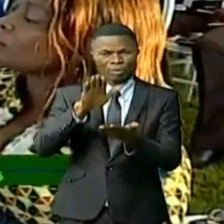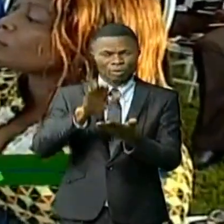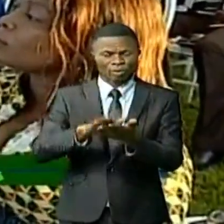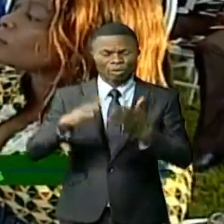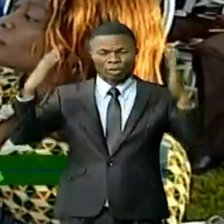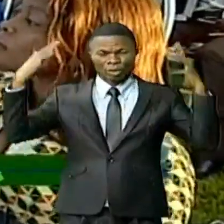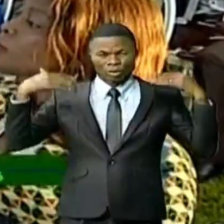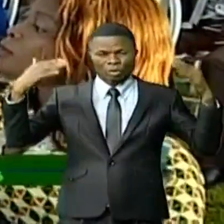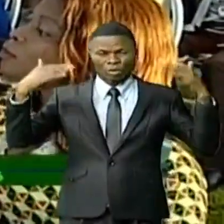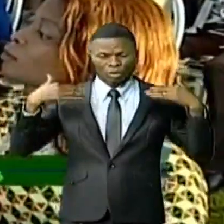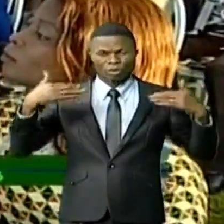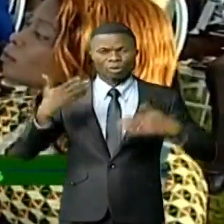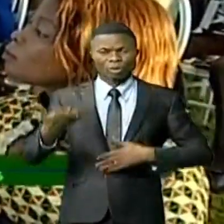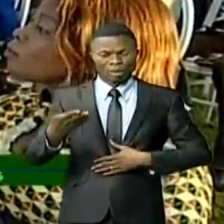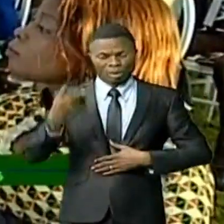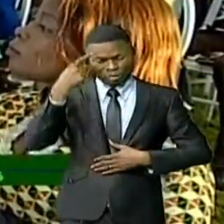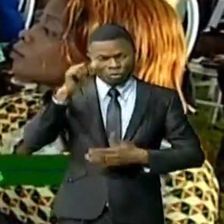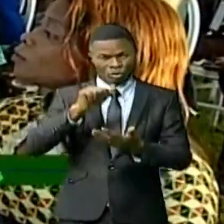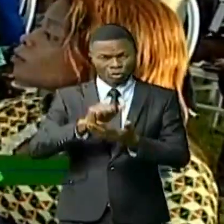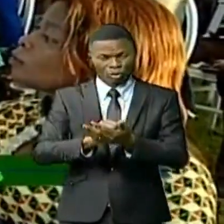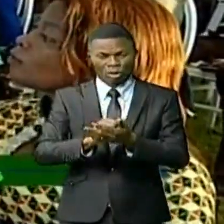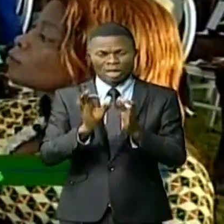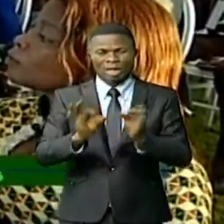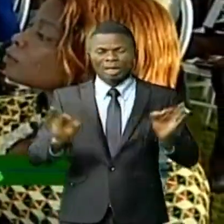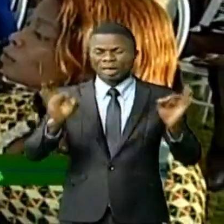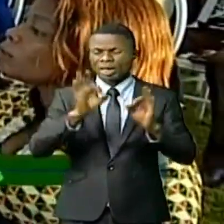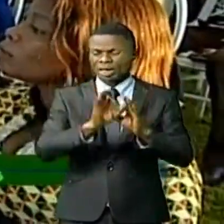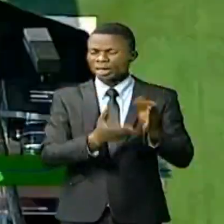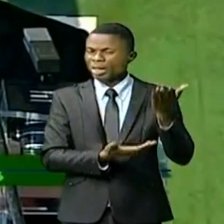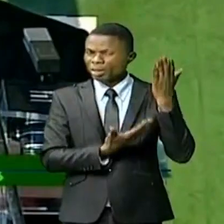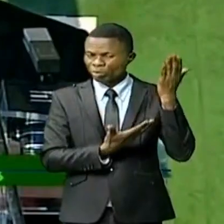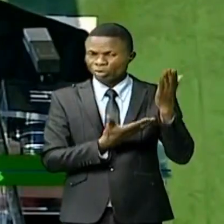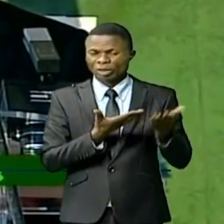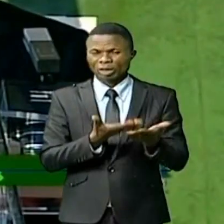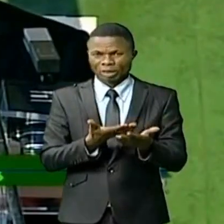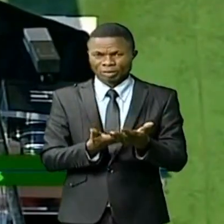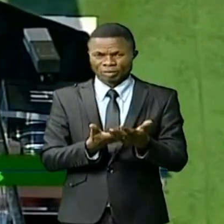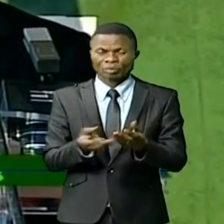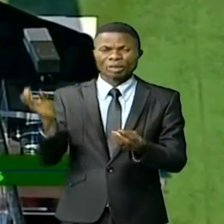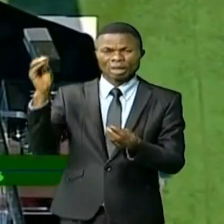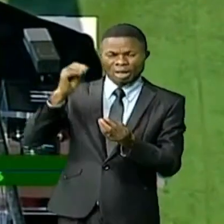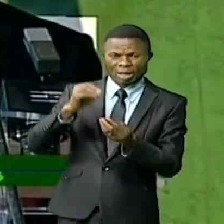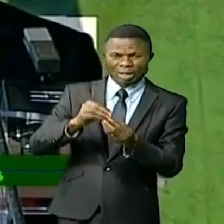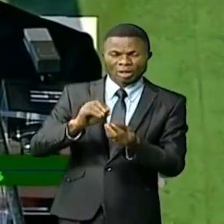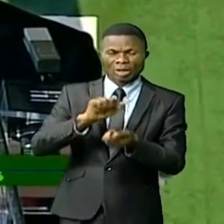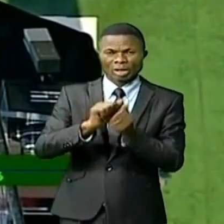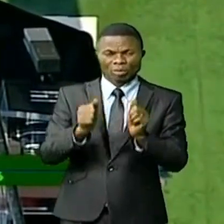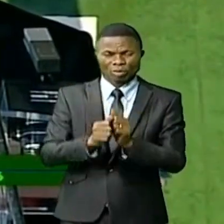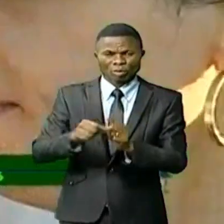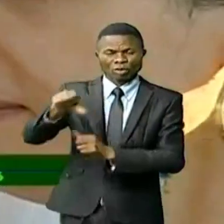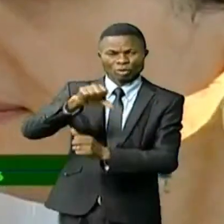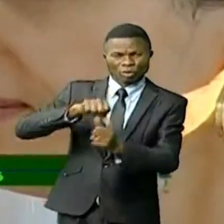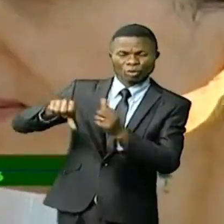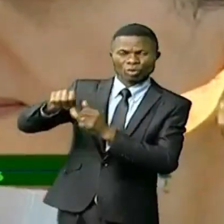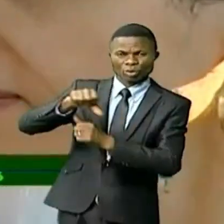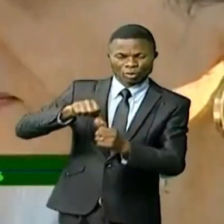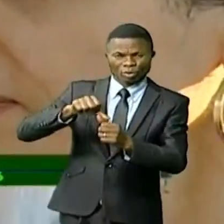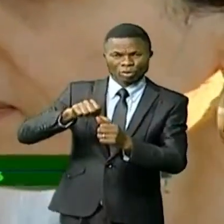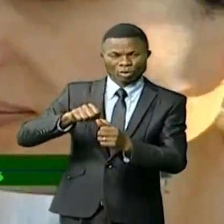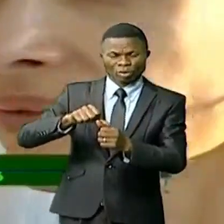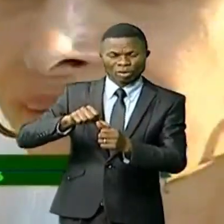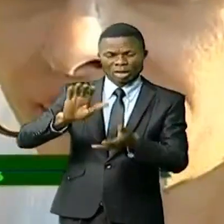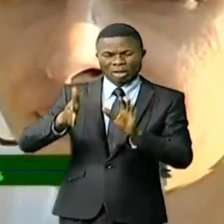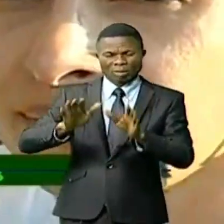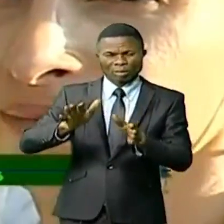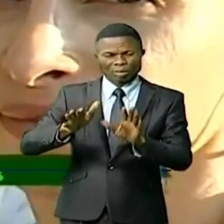réchauffement climatique. A cet énorme potentiel climatique s'ajoute celui des tourbières étendues sur environ